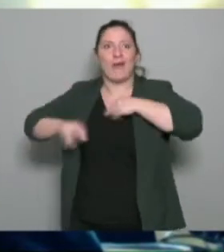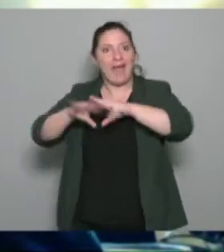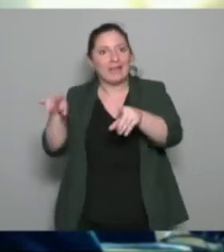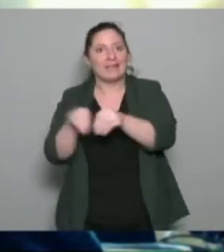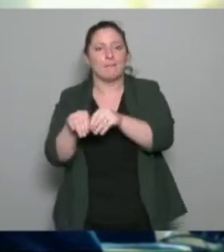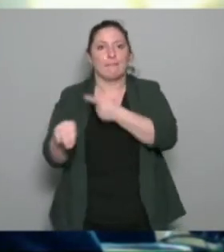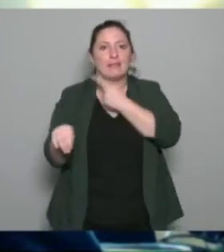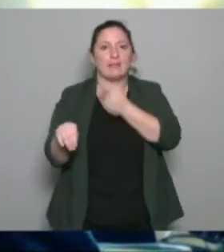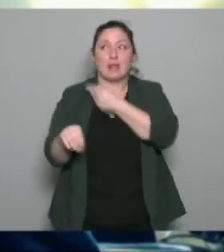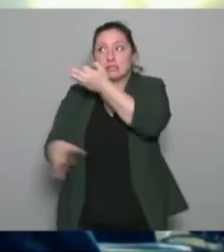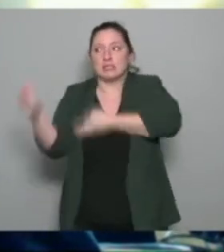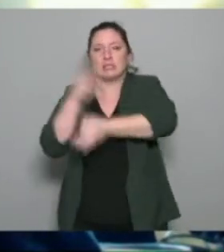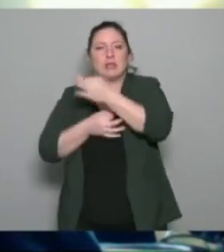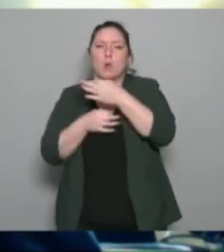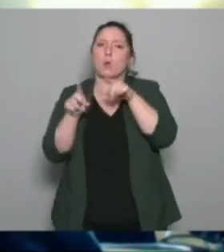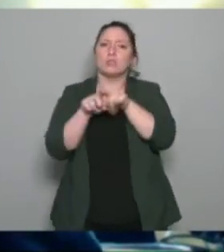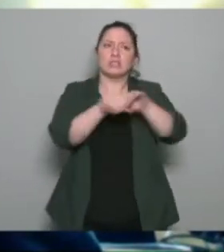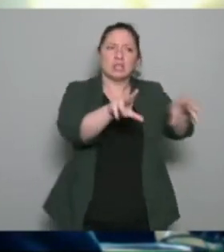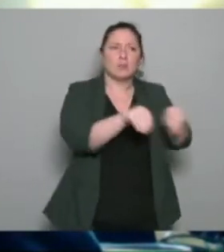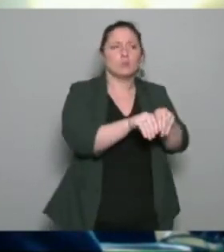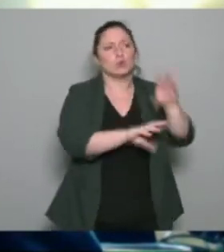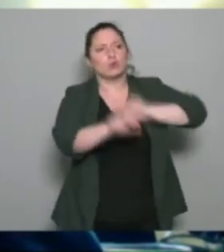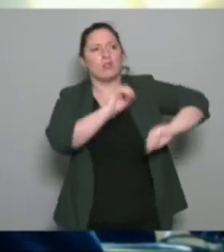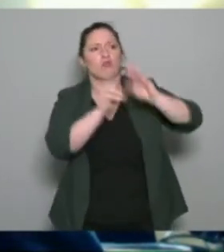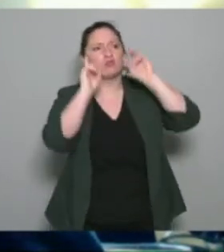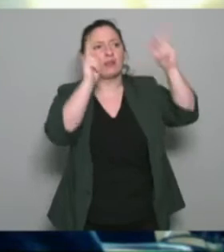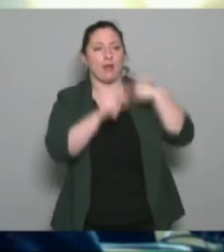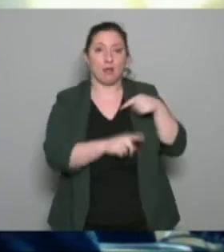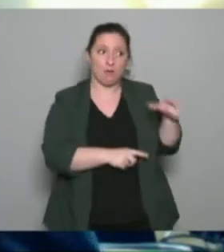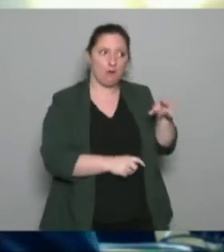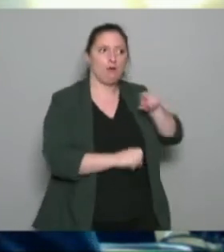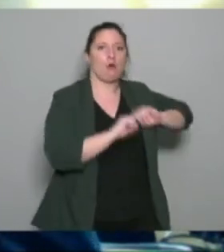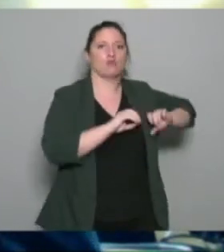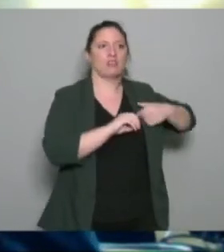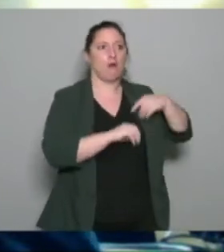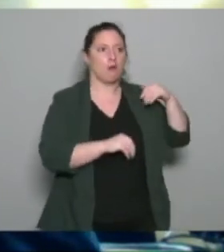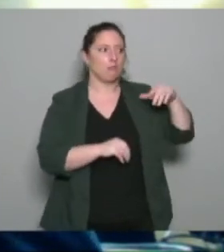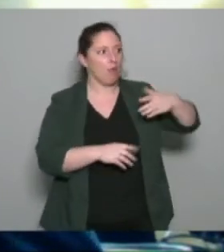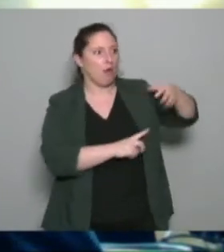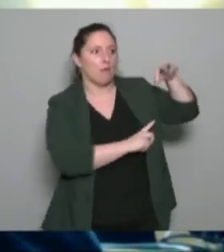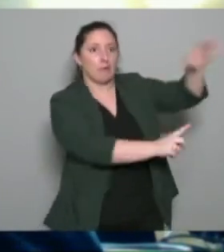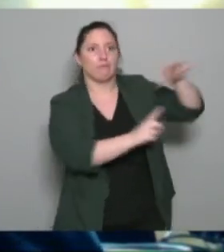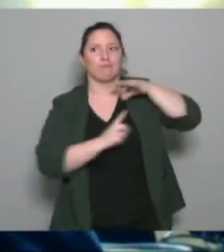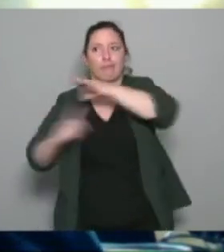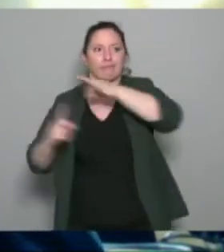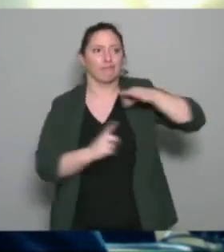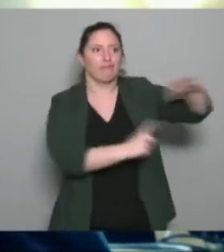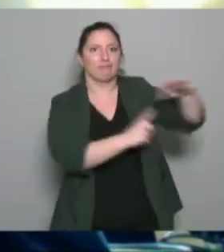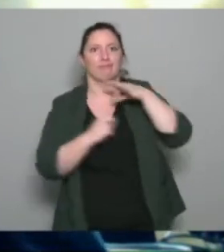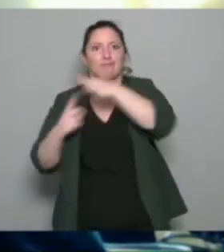des équipes soignantes nos enseignants sont très sollicités l'ARS a été